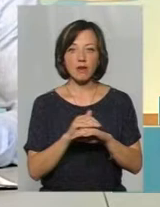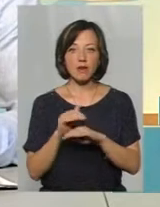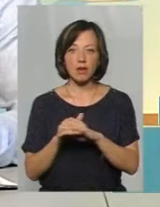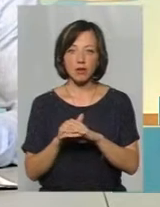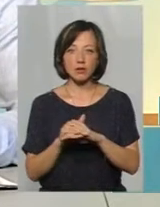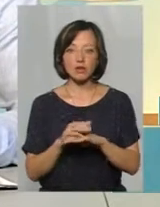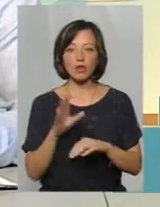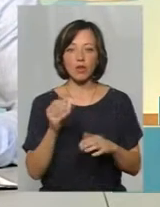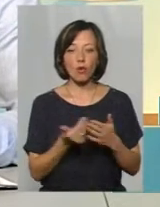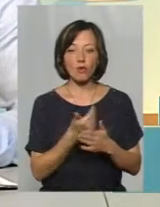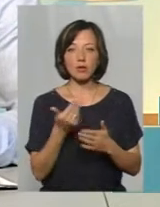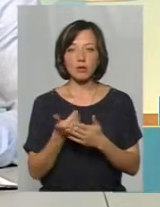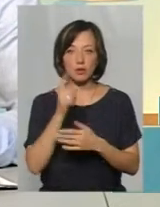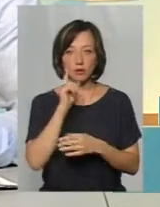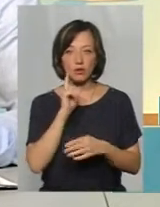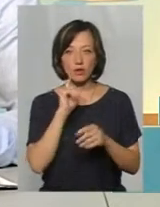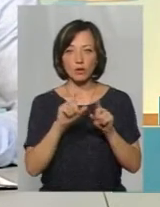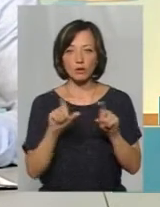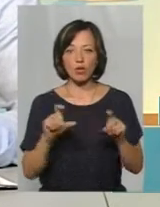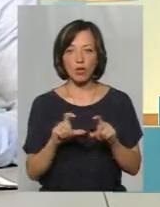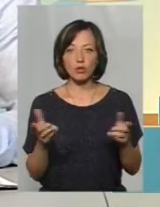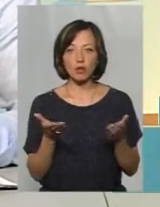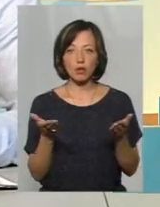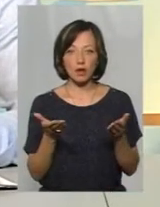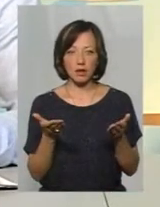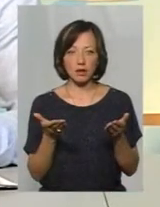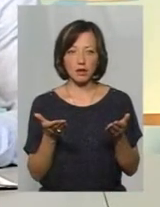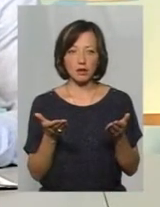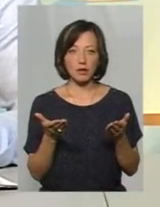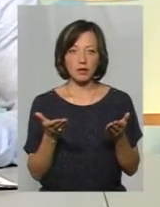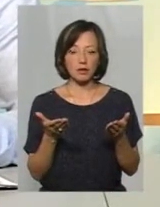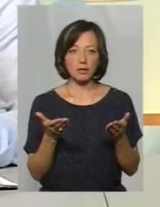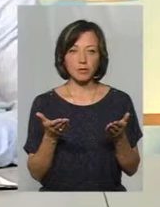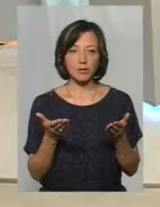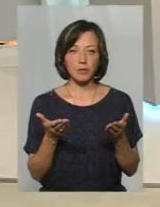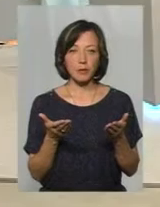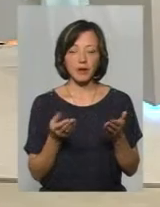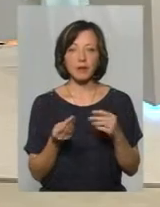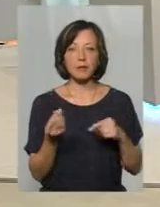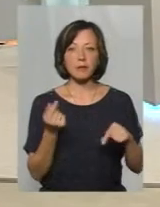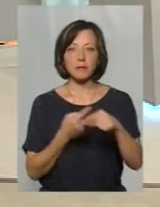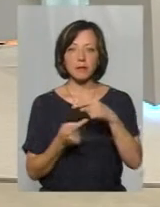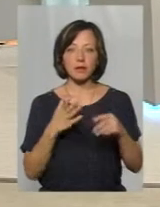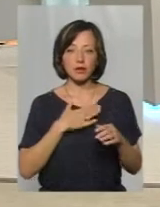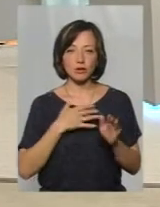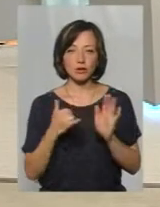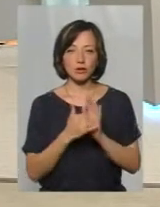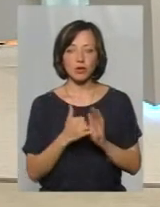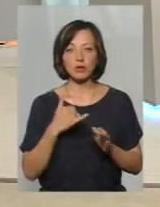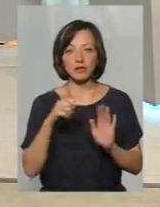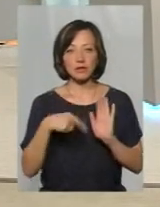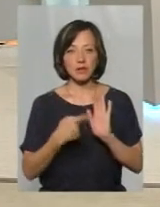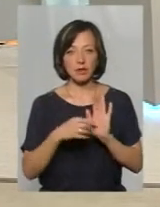все нові тимчасові споруди, які підприємці наші розміщують. У нас є